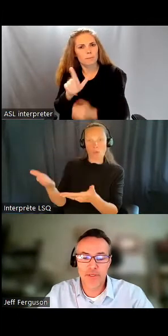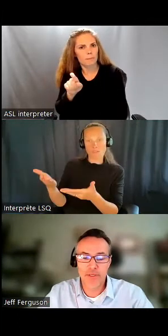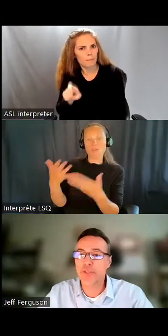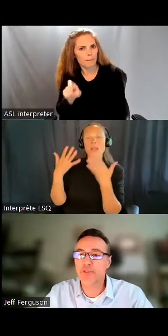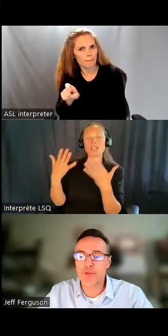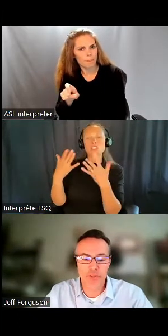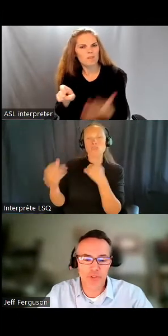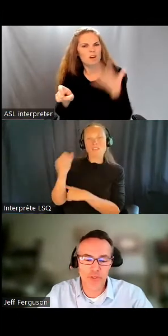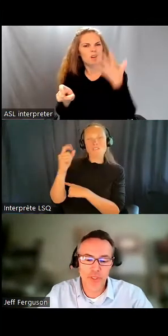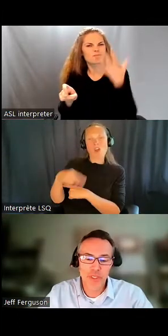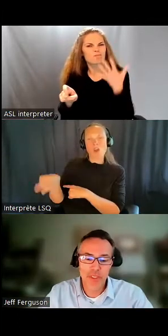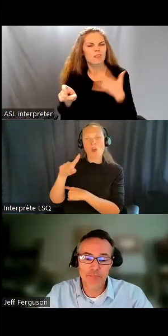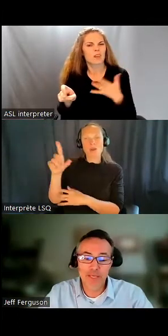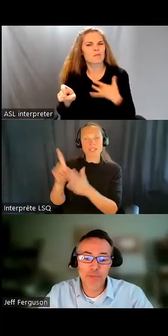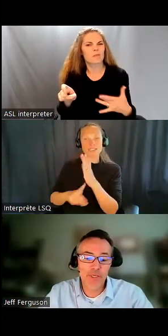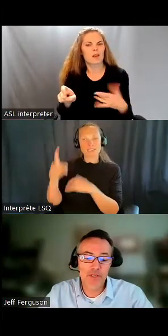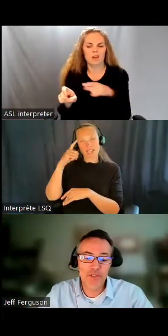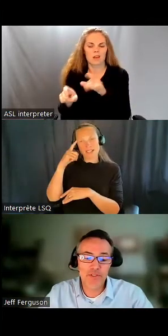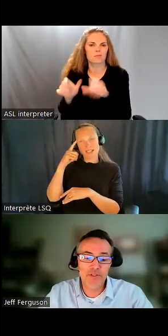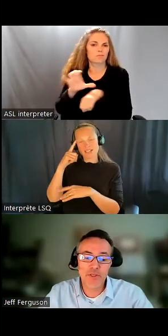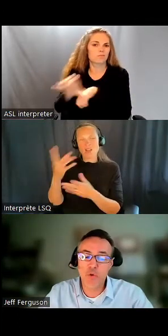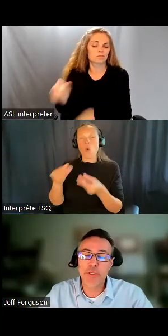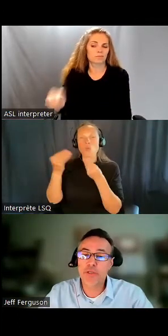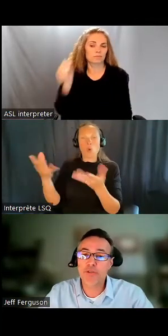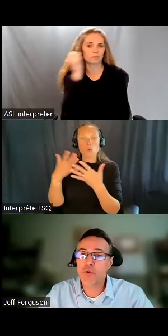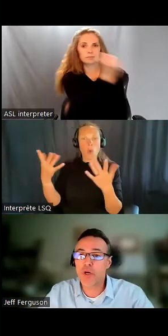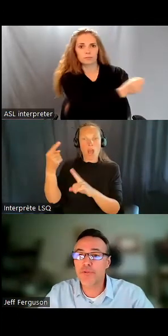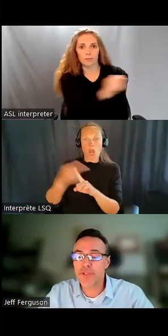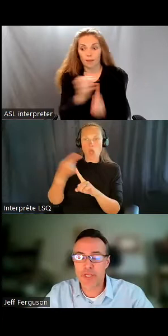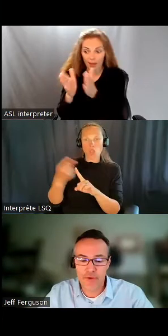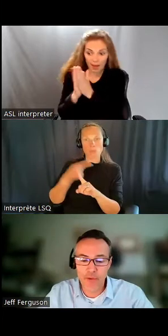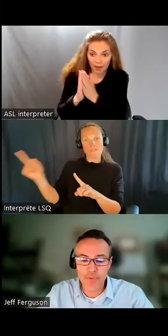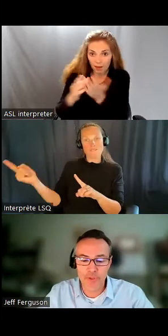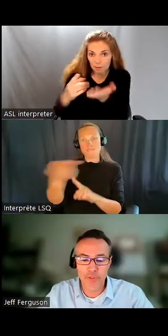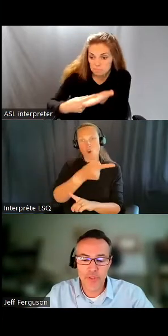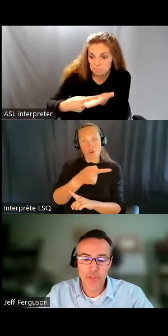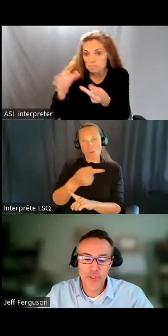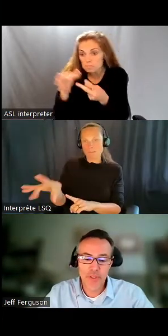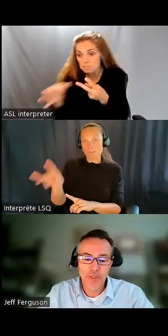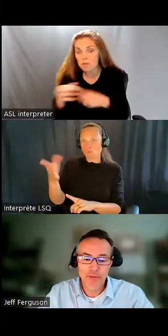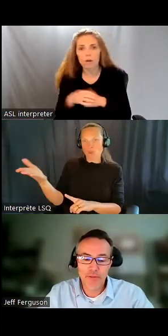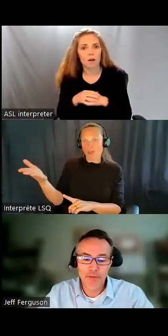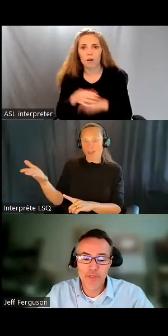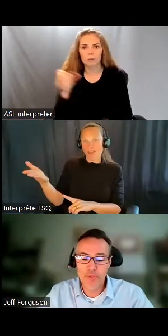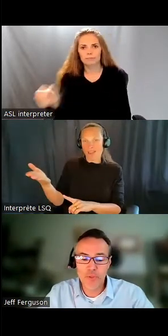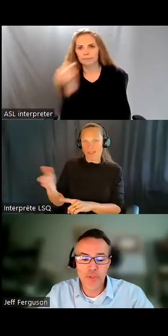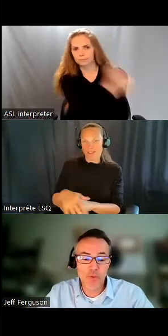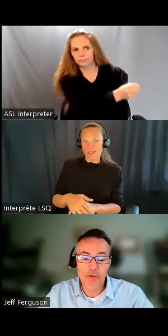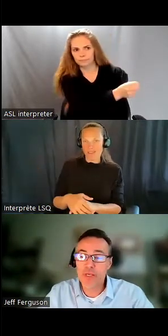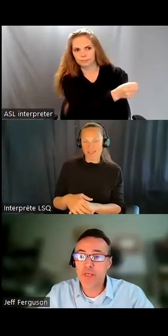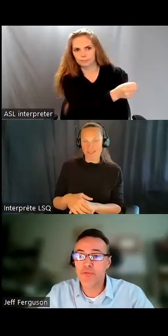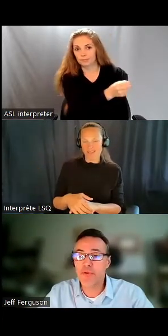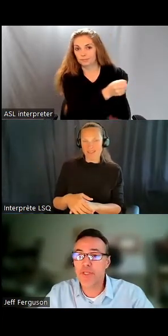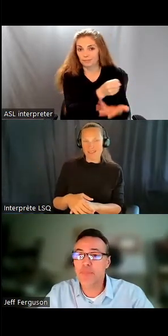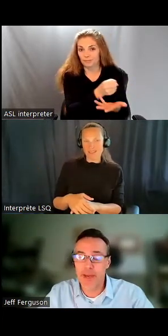déficience intellectuelle sont placées dans une situation de logement. Peut-être parce que ce n'est que... c'est ce qu'on appelle l